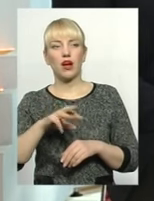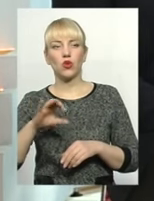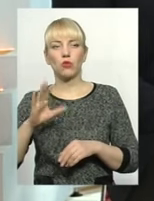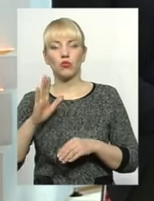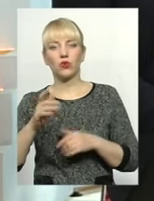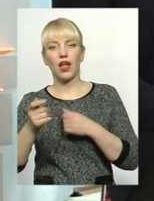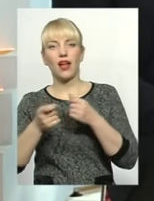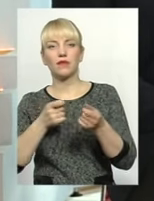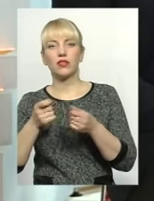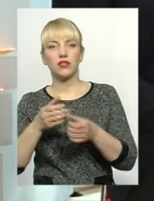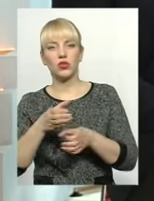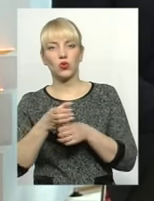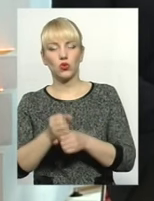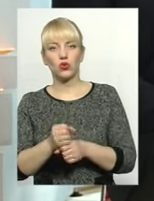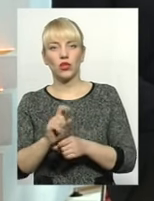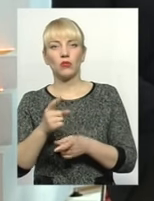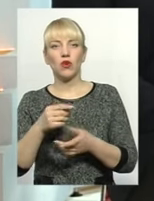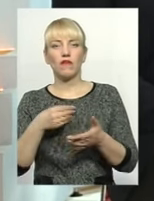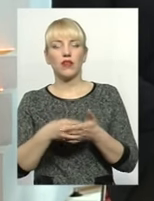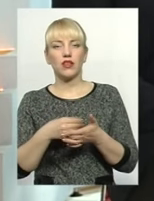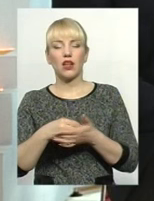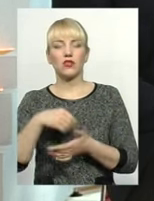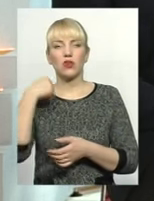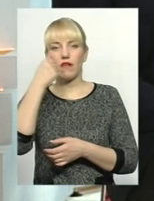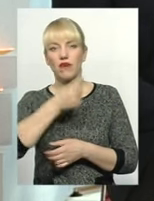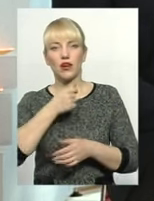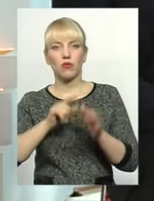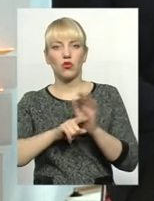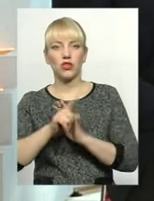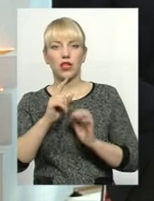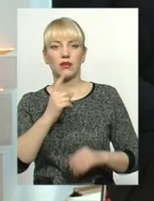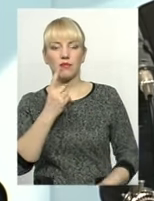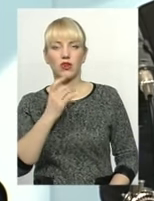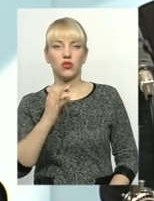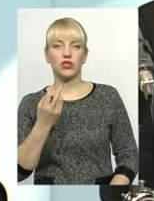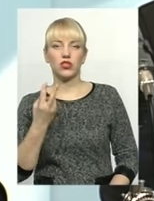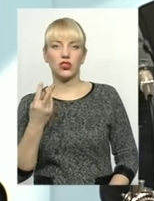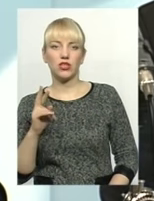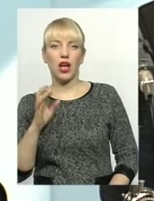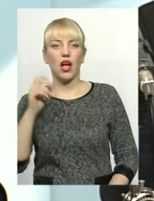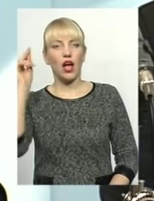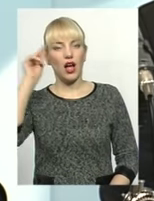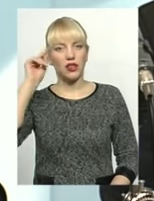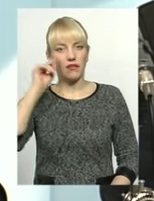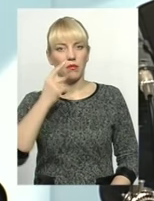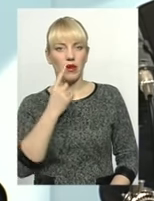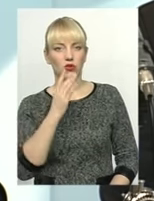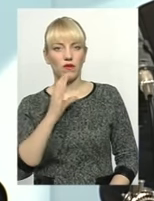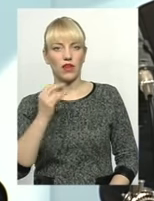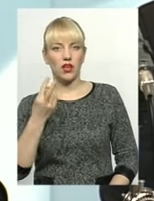скорочуватись, тому що фінансовий рік у нас розпочинається 1 січня, а навчальний – 1 вересня. Тому